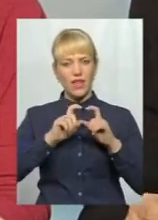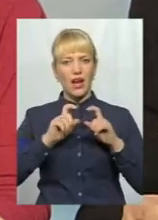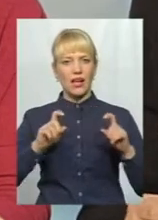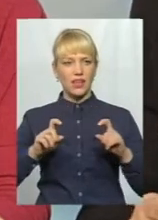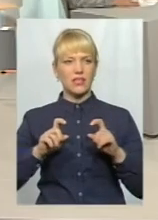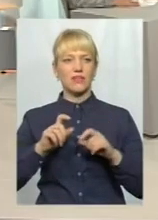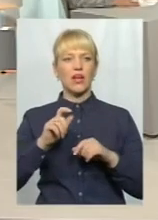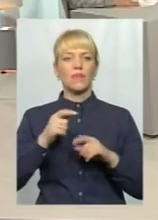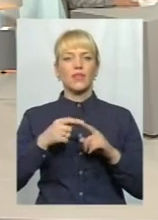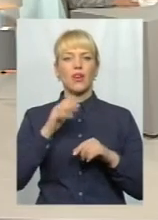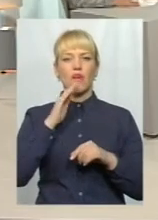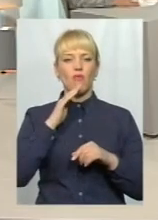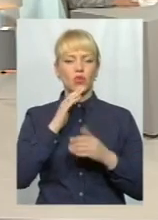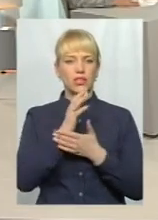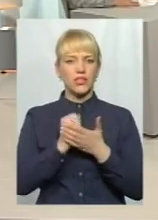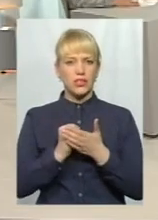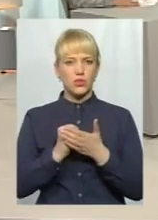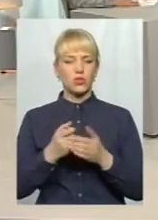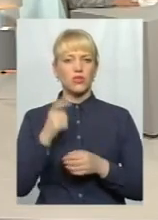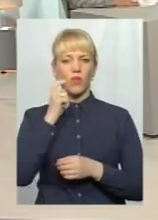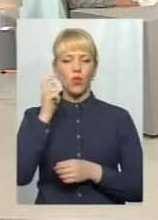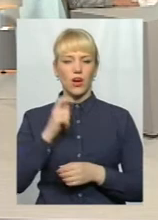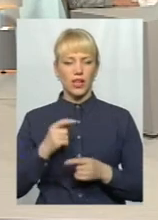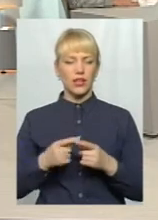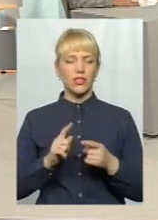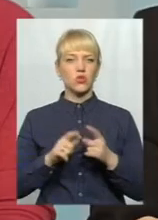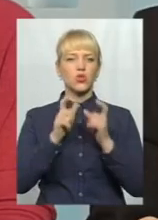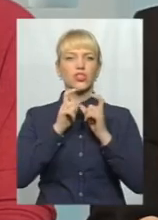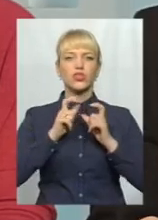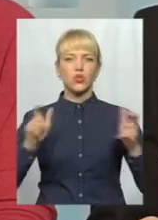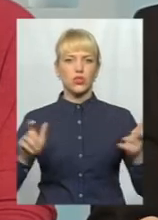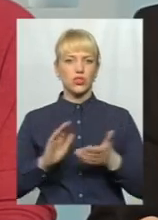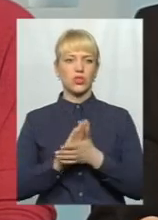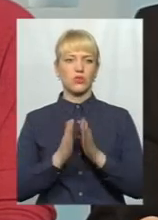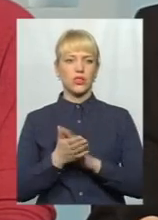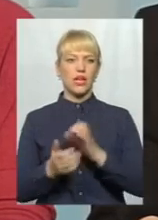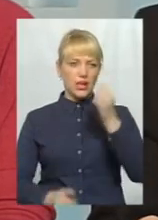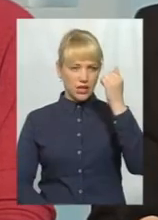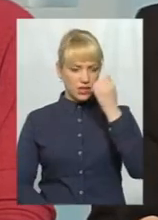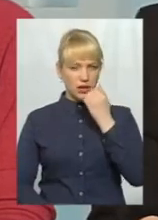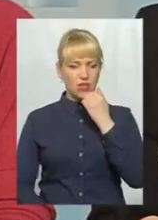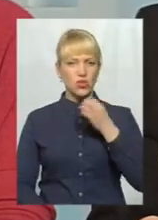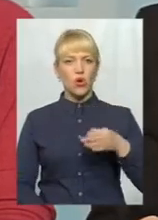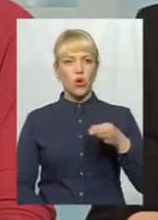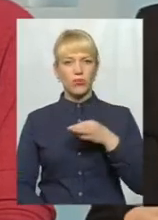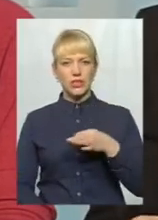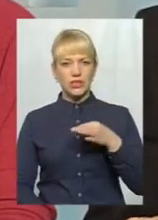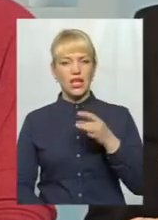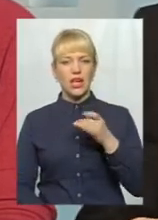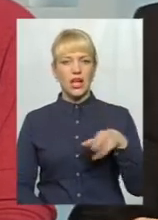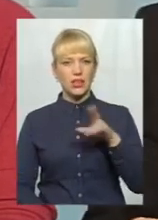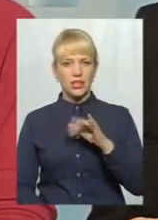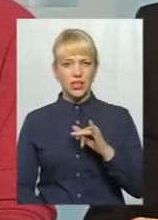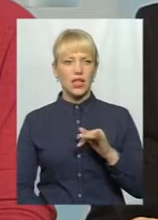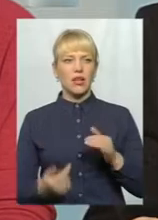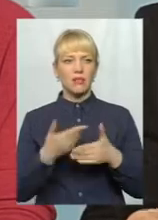ту критючу ситуацію, яка виникла в нас саме по Дністру. Я дякуючи і обласній раді, і депутатам обласної ради, ми звернулися